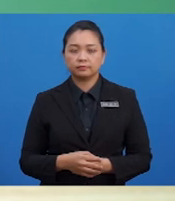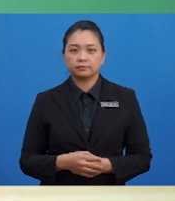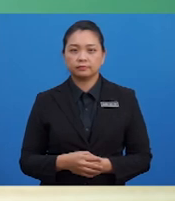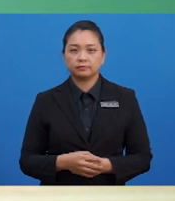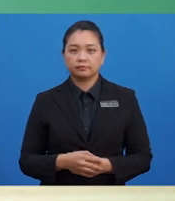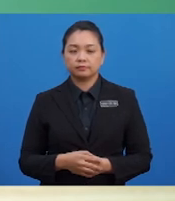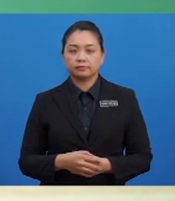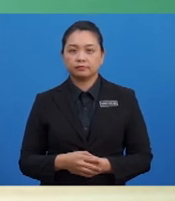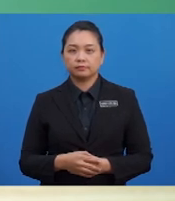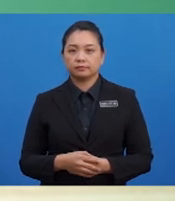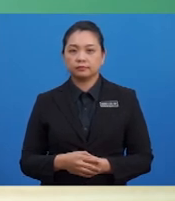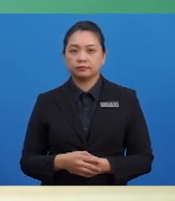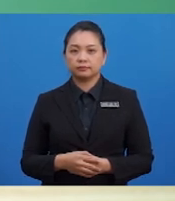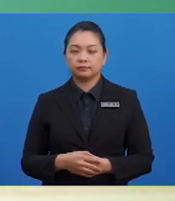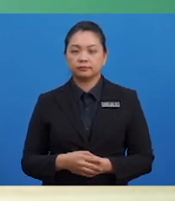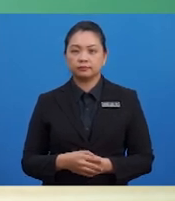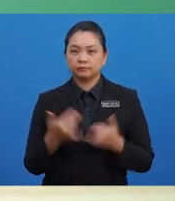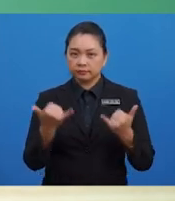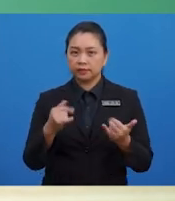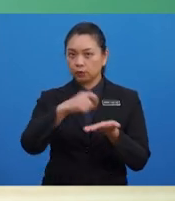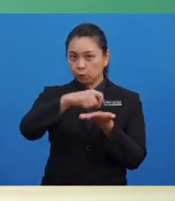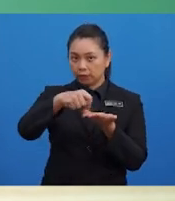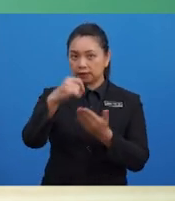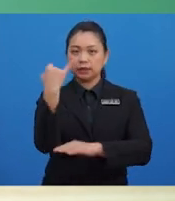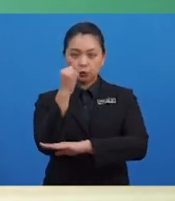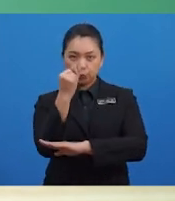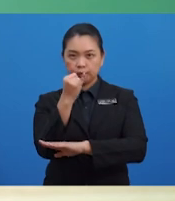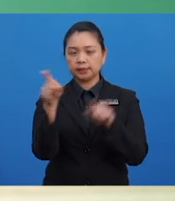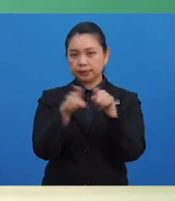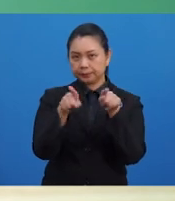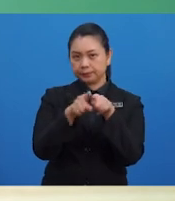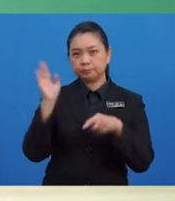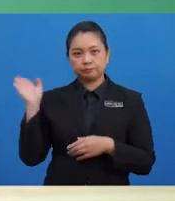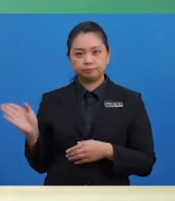insurans dengan jumlahnya RM500.